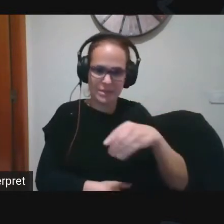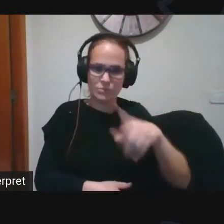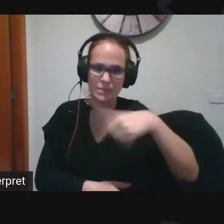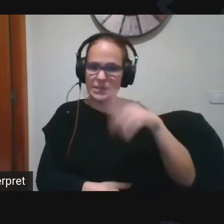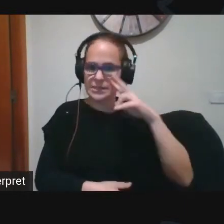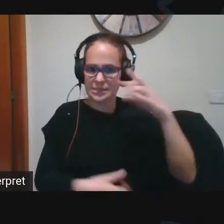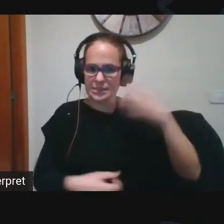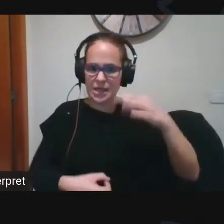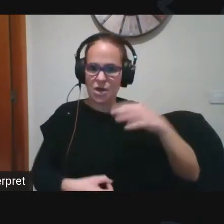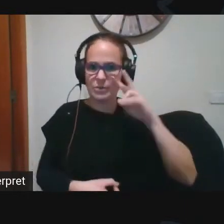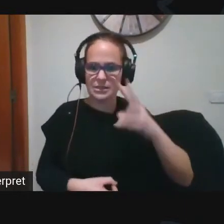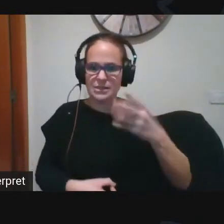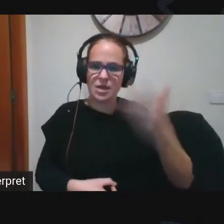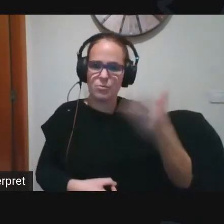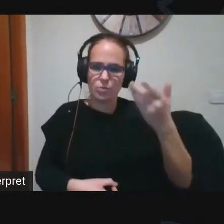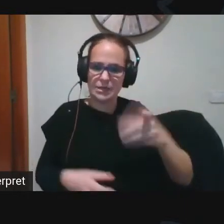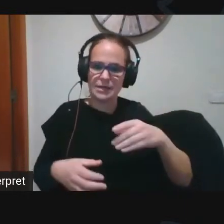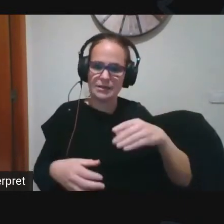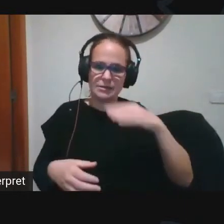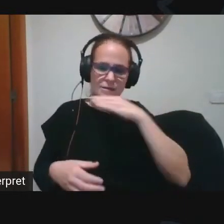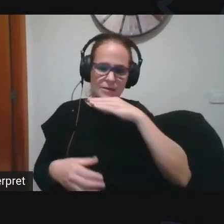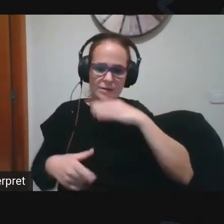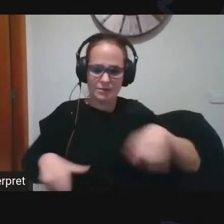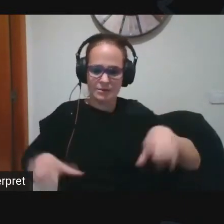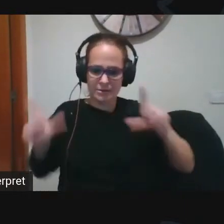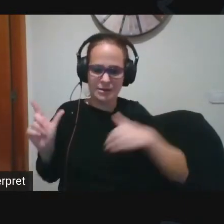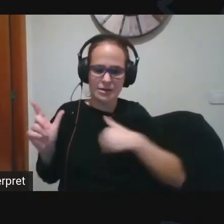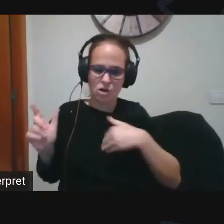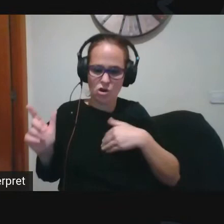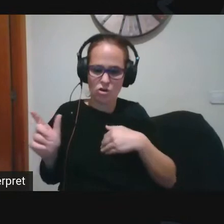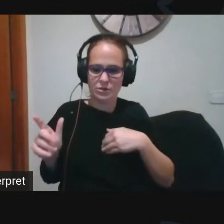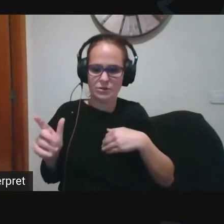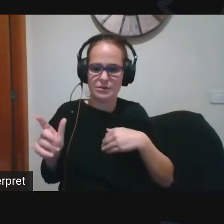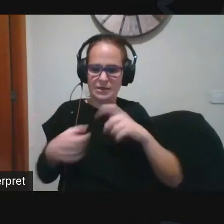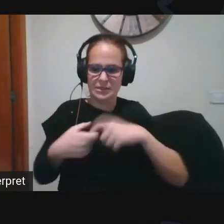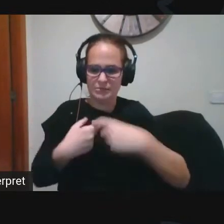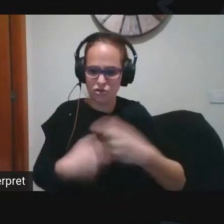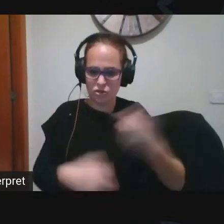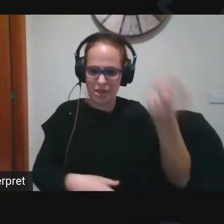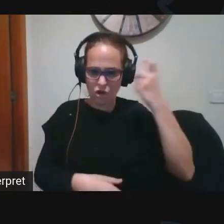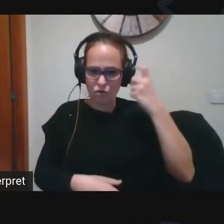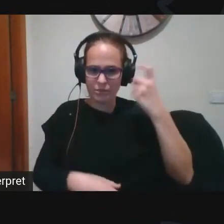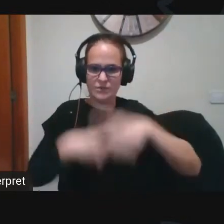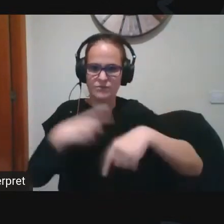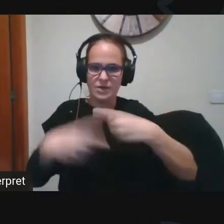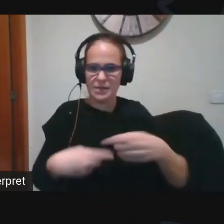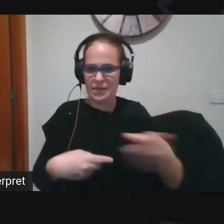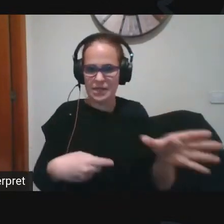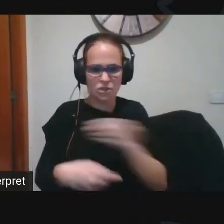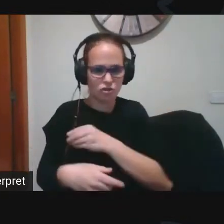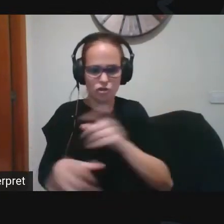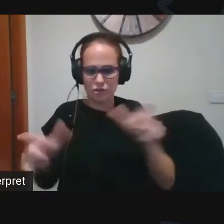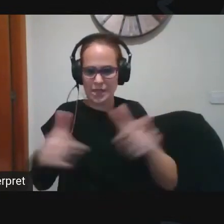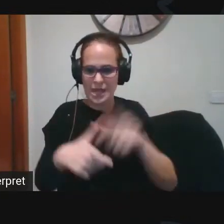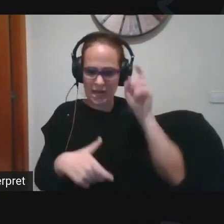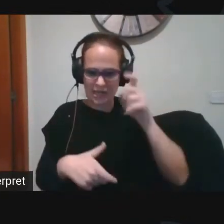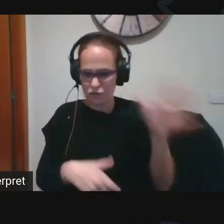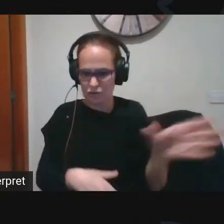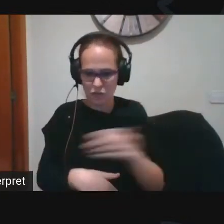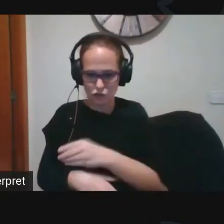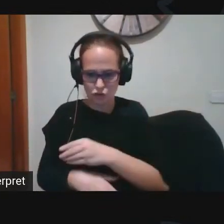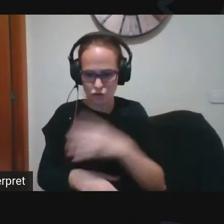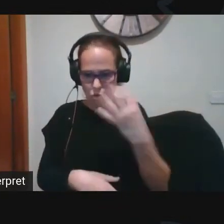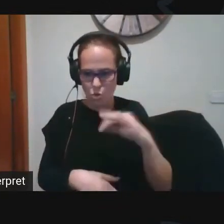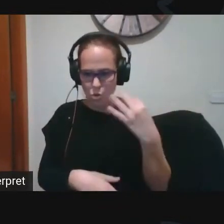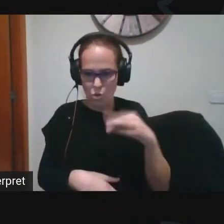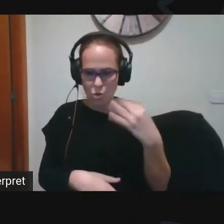importància del paper i la participació de l'alumnat de les famílies absolutament de tot el claustre no només doncs això